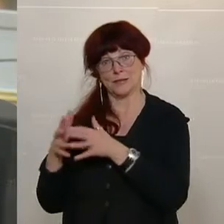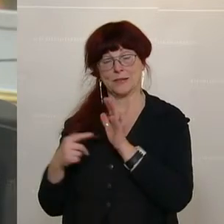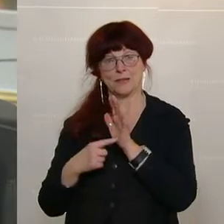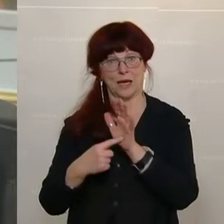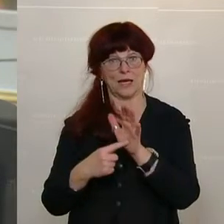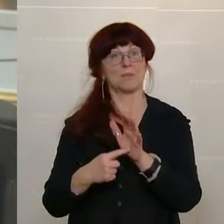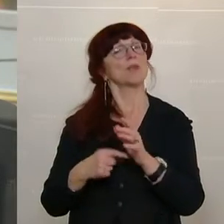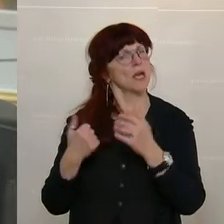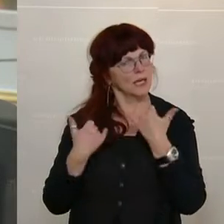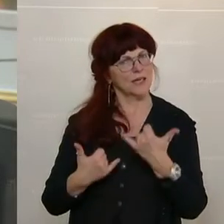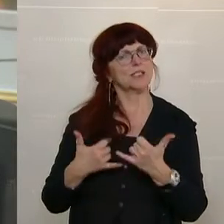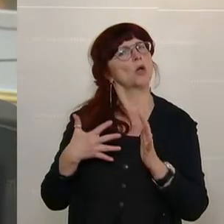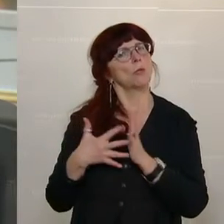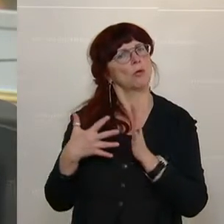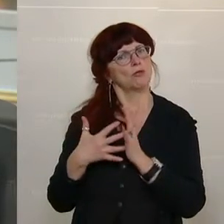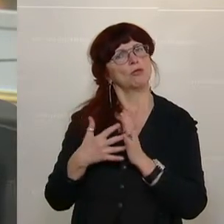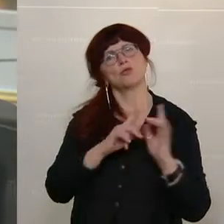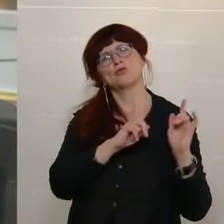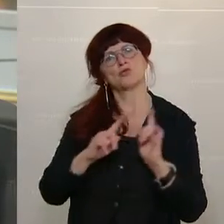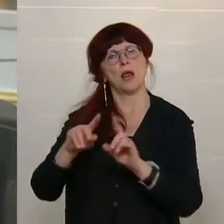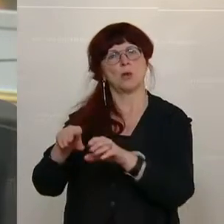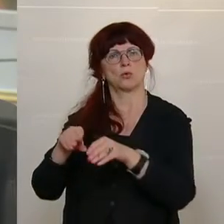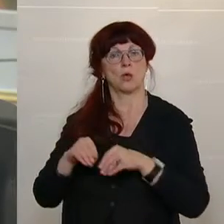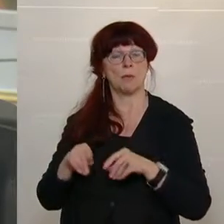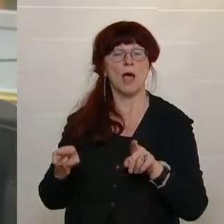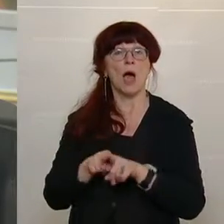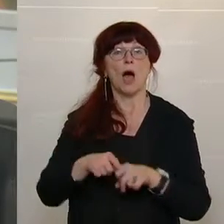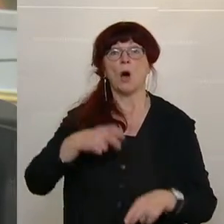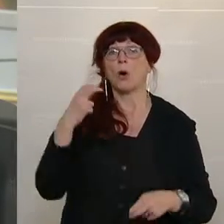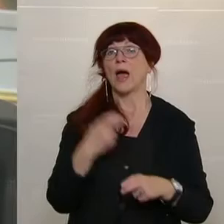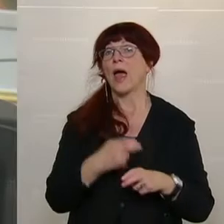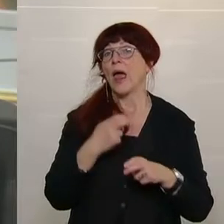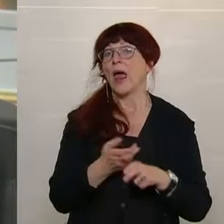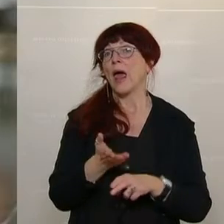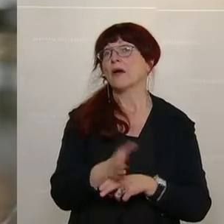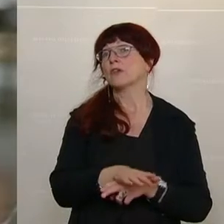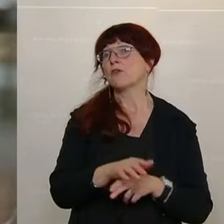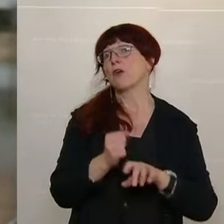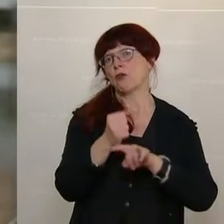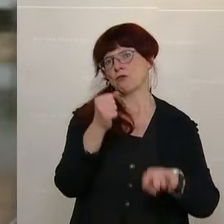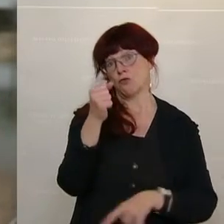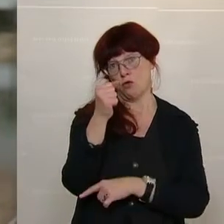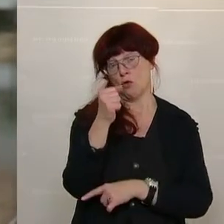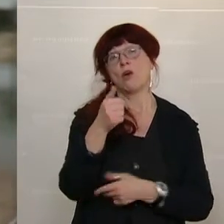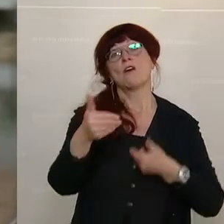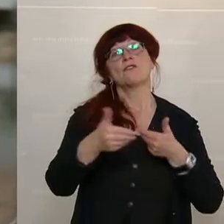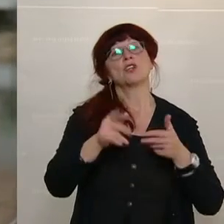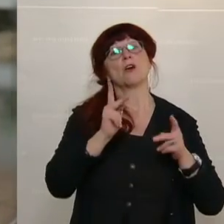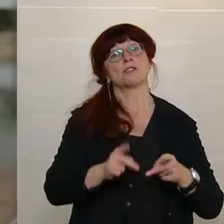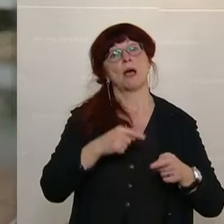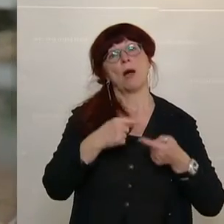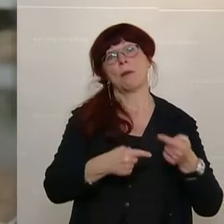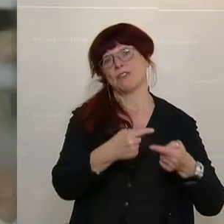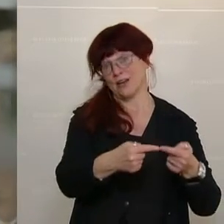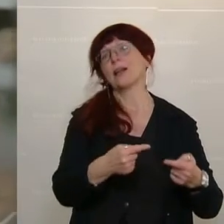Stellungnahmeverfahren, wie auch die Prüfung zum Härtefallfonds, von der Wirtschaftskammer abgewickelt wird. Ein